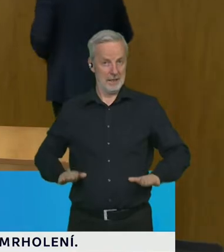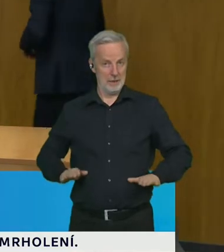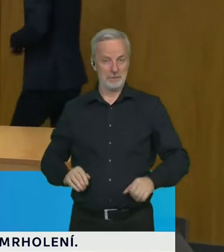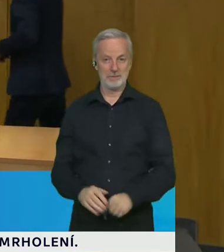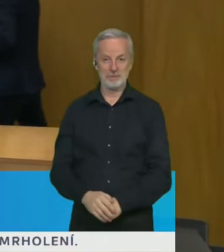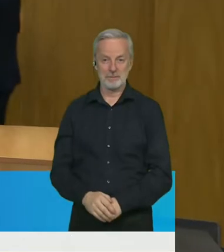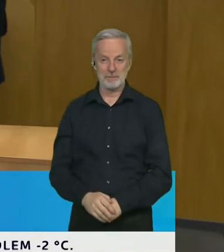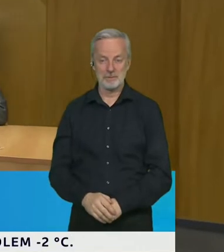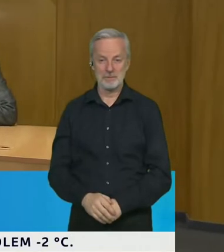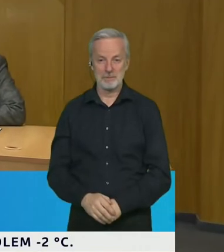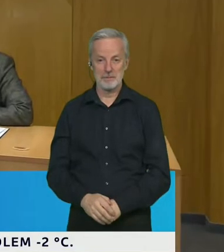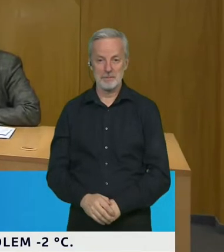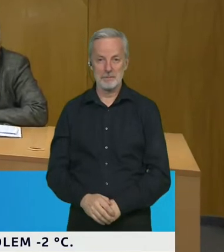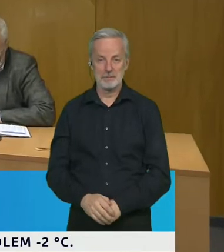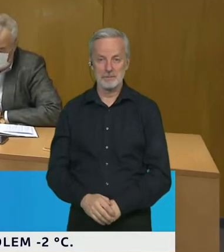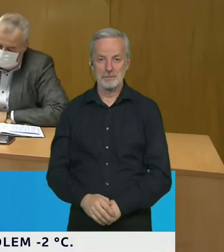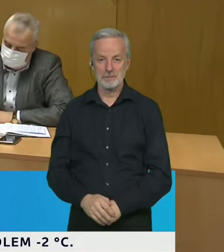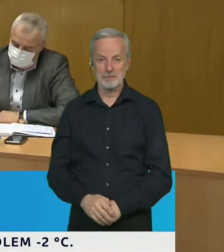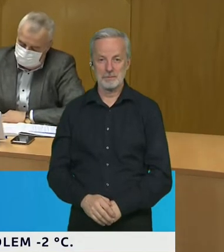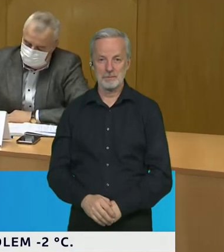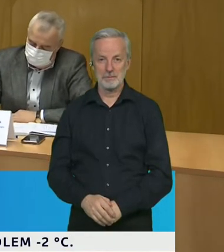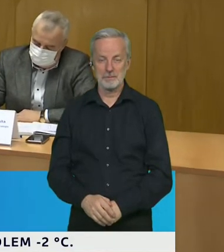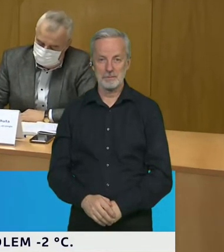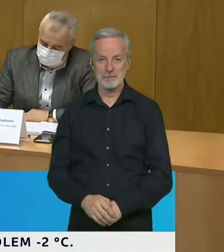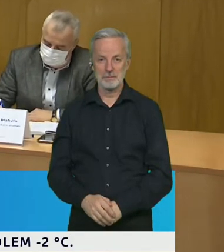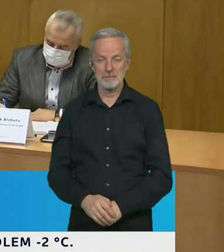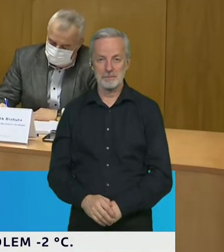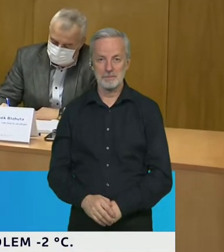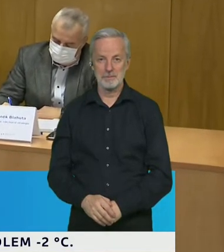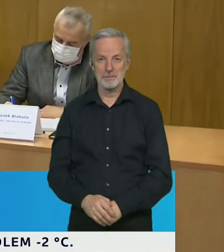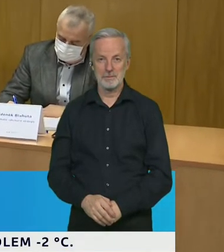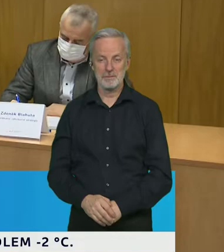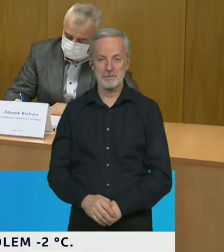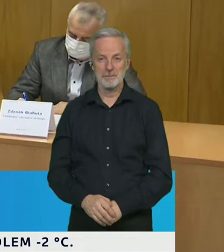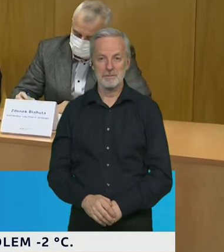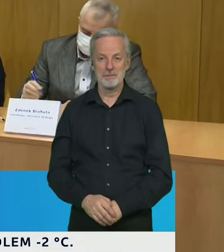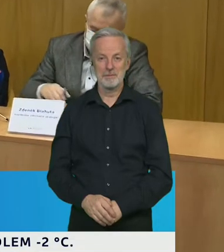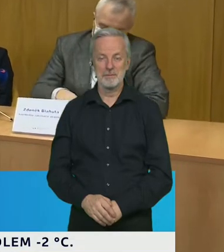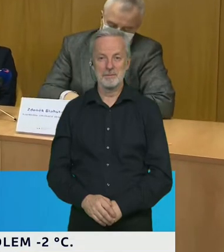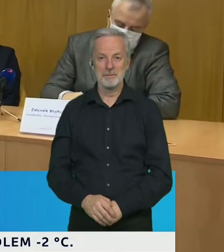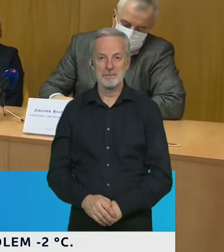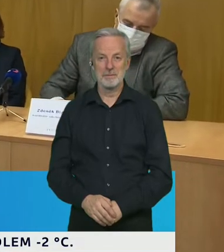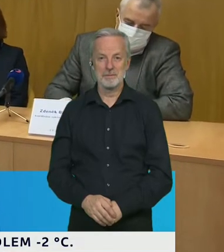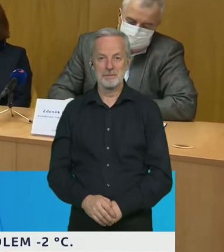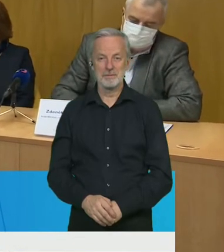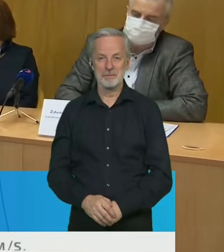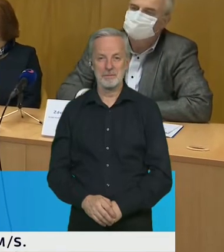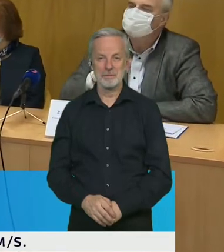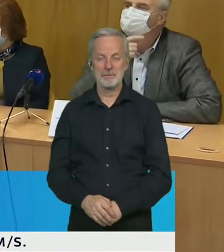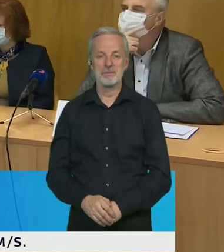A v podstatě v